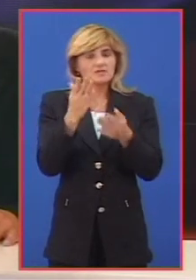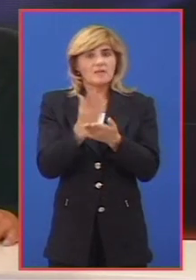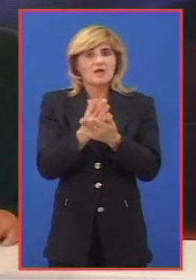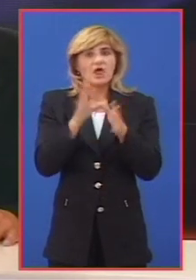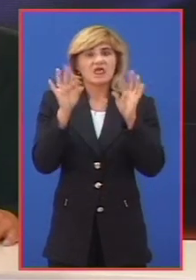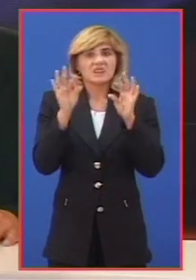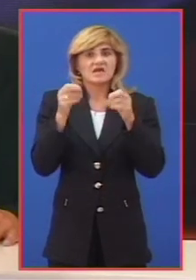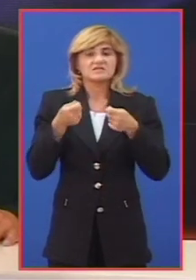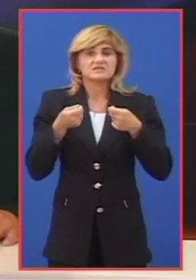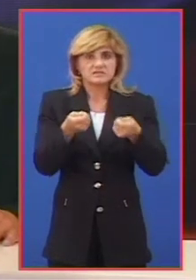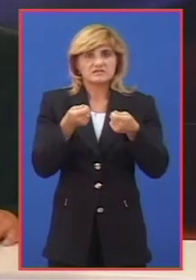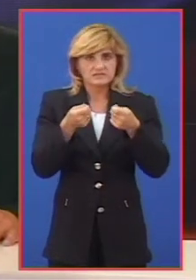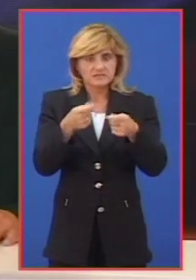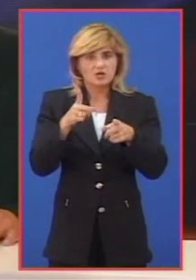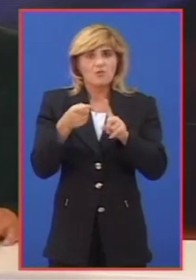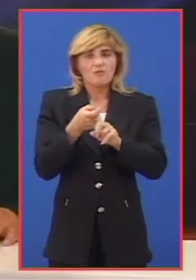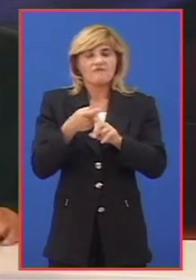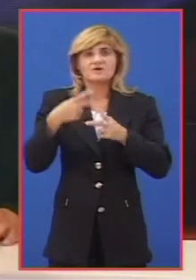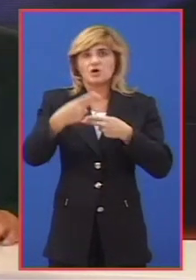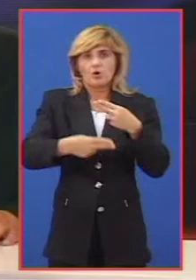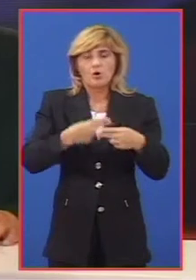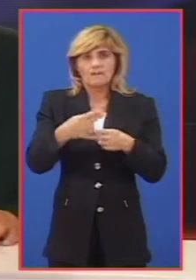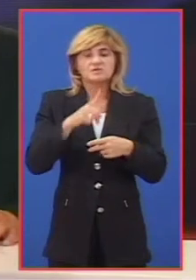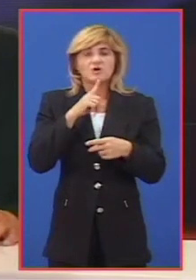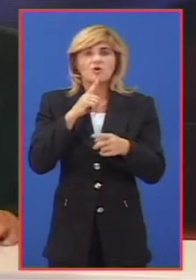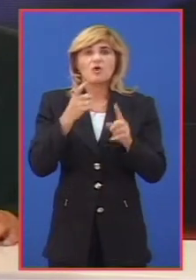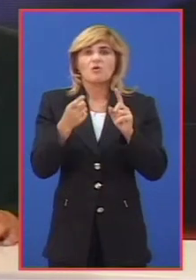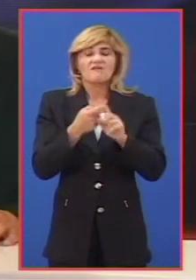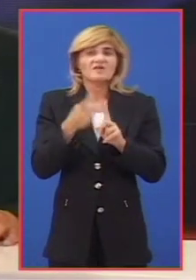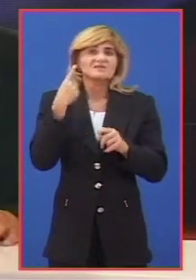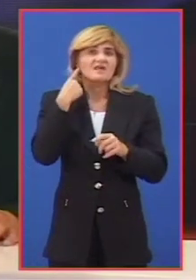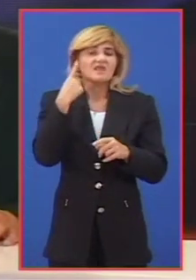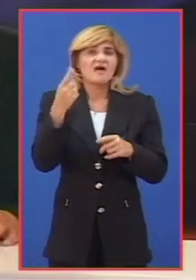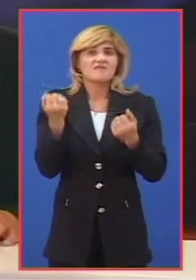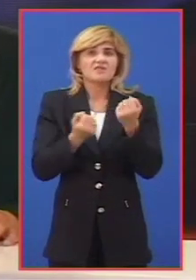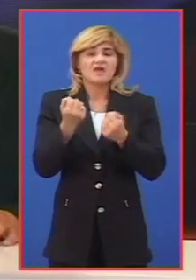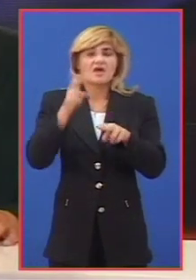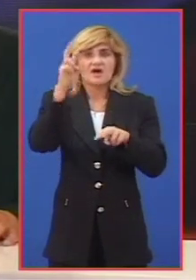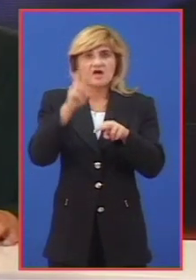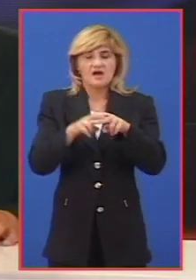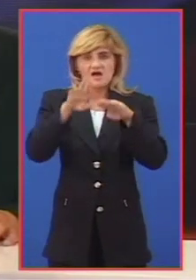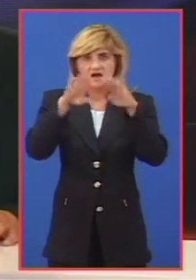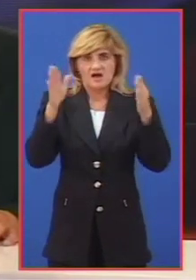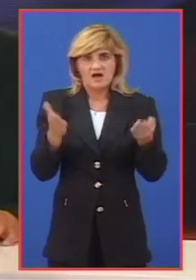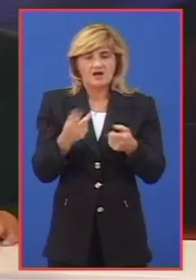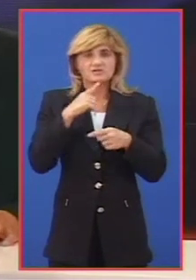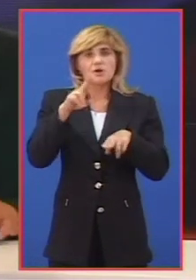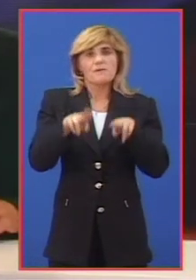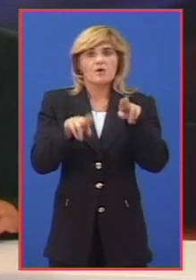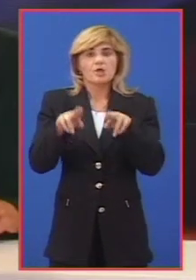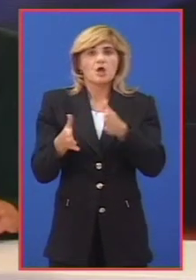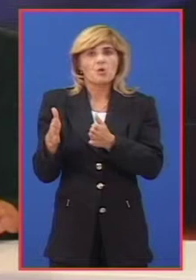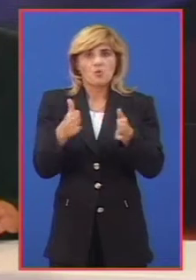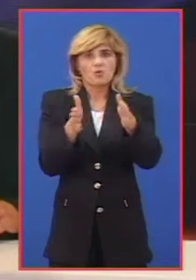deset primetbi članova komisije, koje su se uglavnom odnosile na javne garaže i saobraćajnu regulaciju pojedinih ulica.